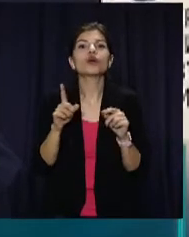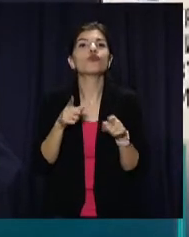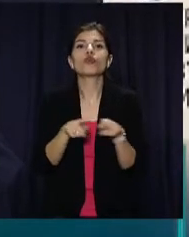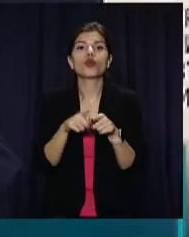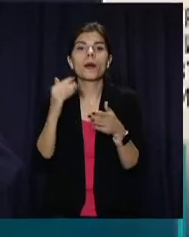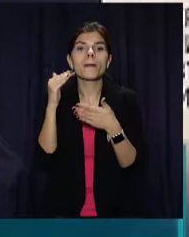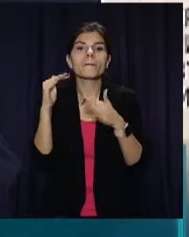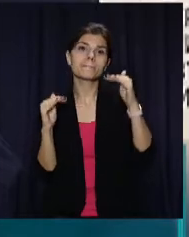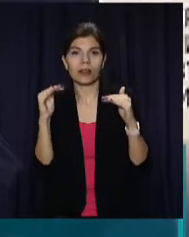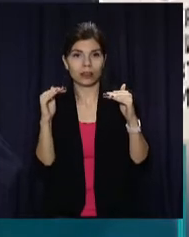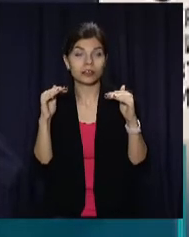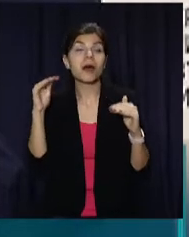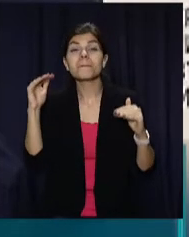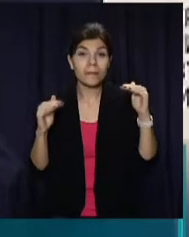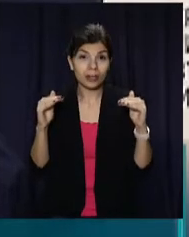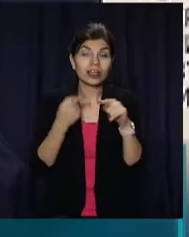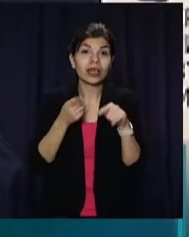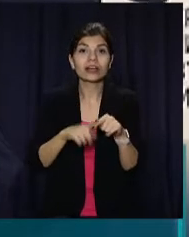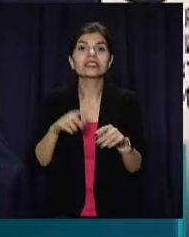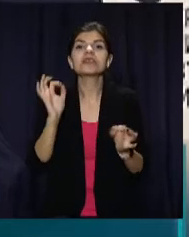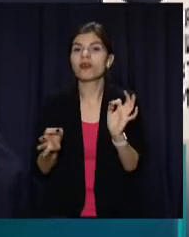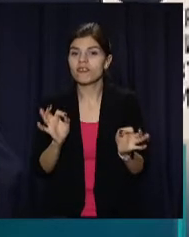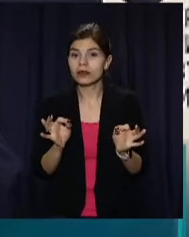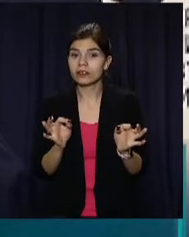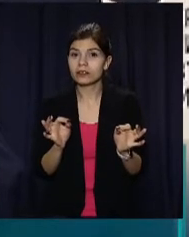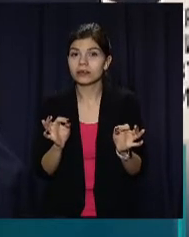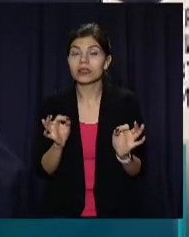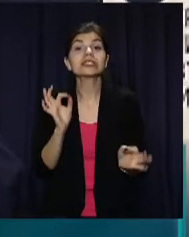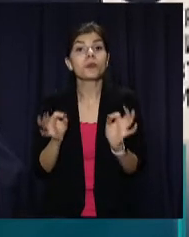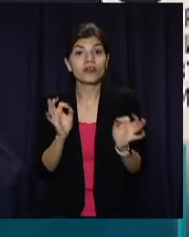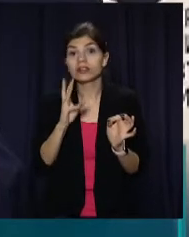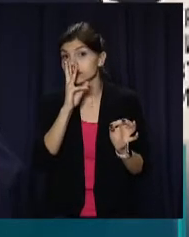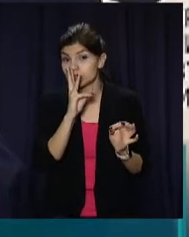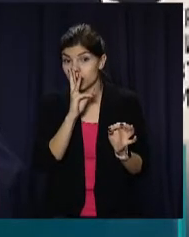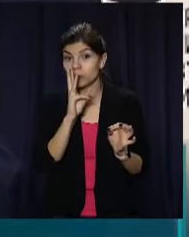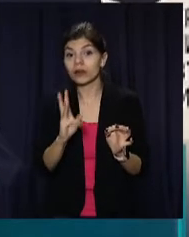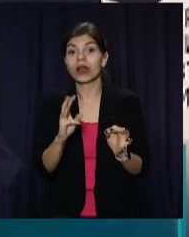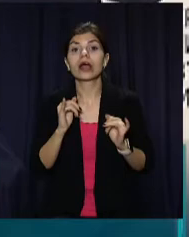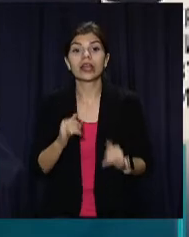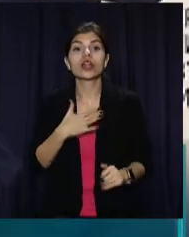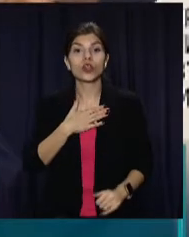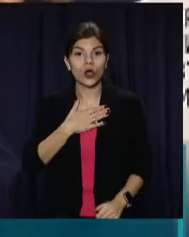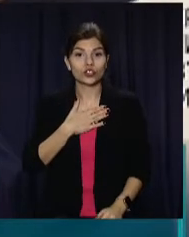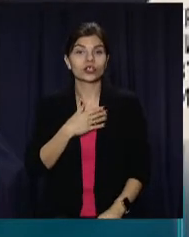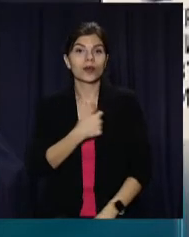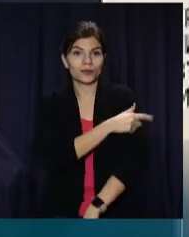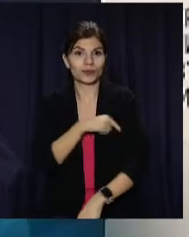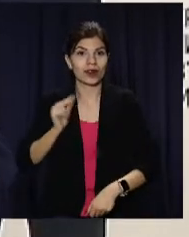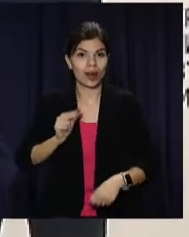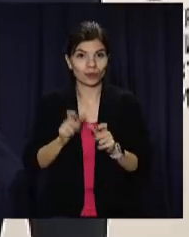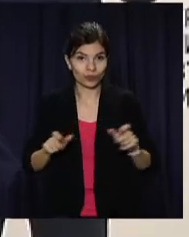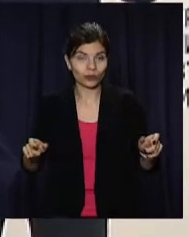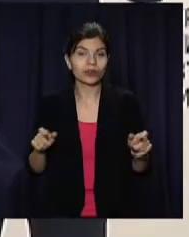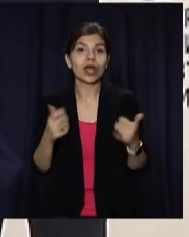збалансований. Збалансований – це справедливий. А справедлива заробітна плата для наших медичних працівників в